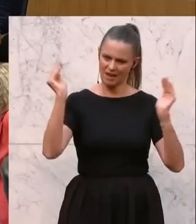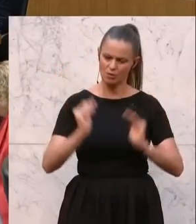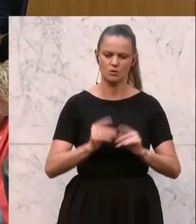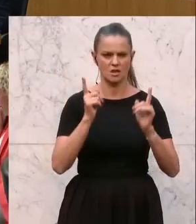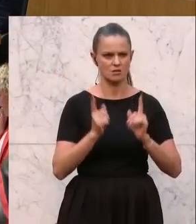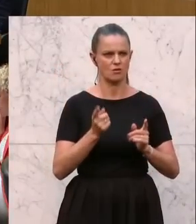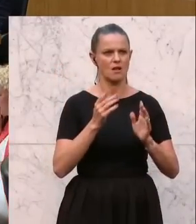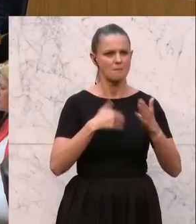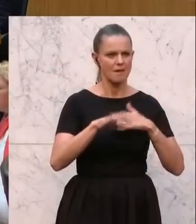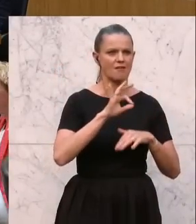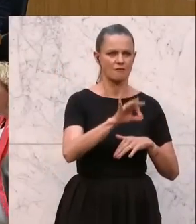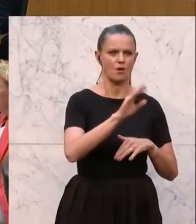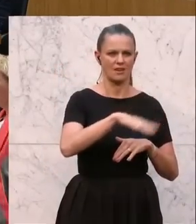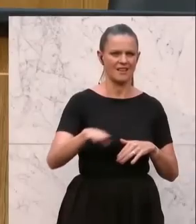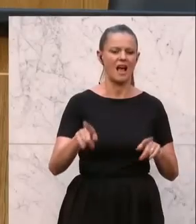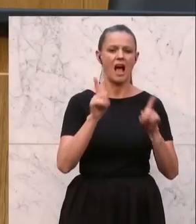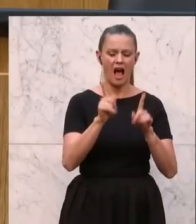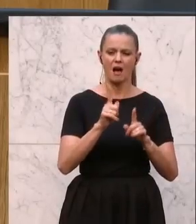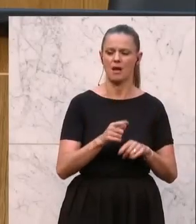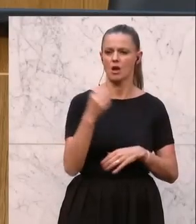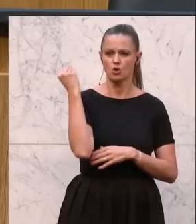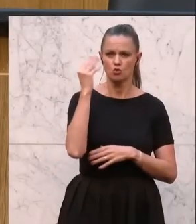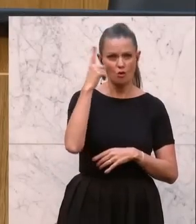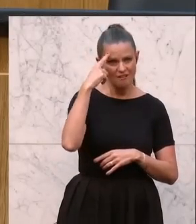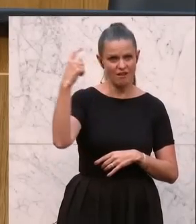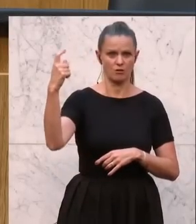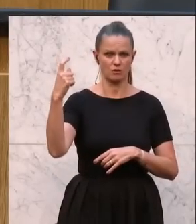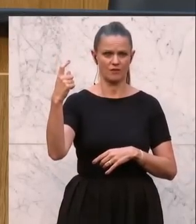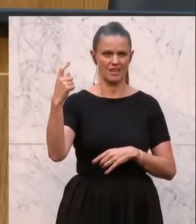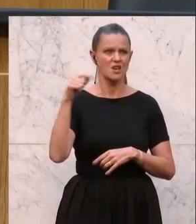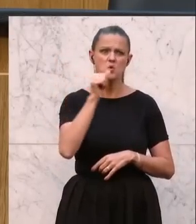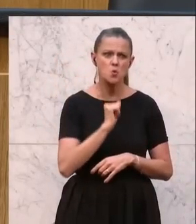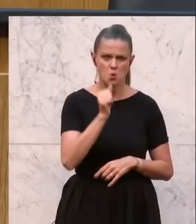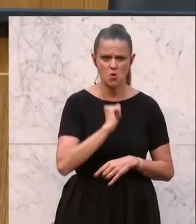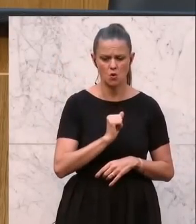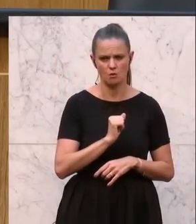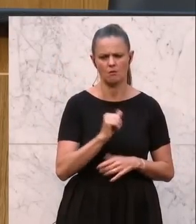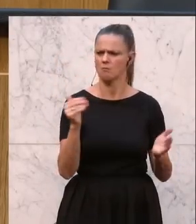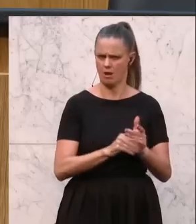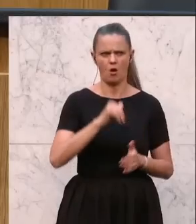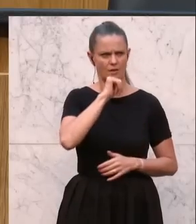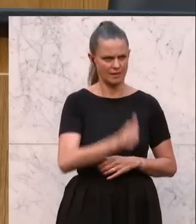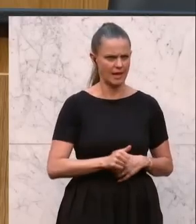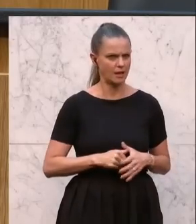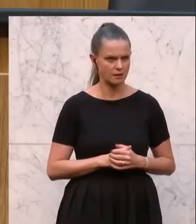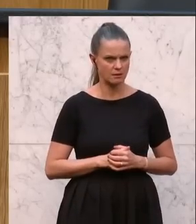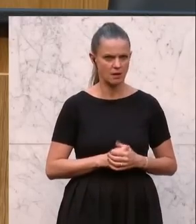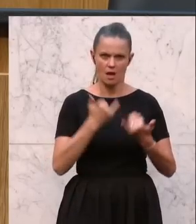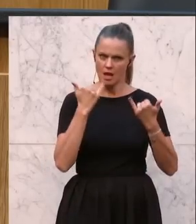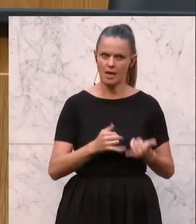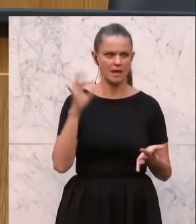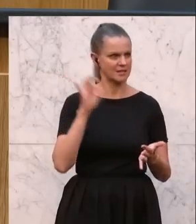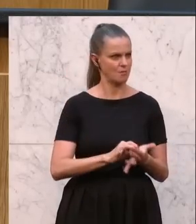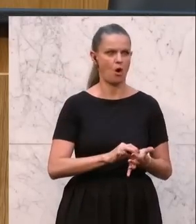brauchen, ist Ideologie in den Schulen. Und vor allem grüne Ideologie. Das brauchen wir nicht. Das nimmt jetzt derzeit